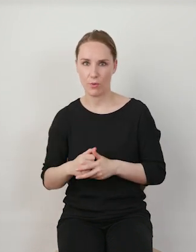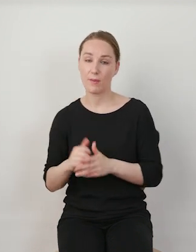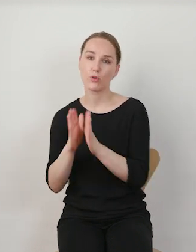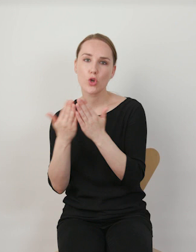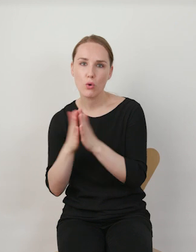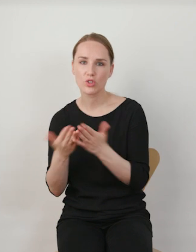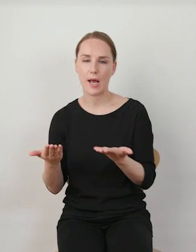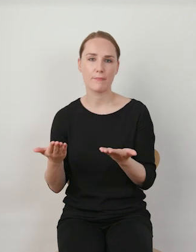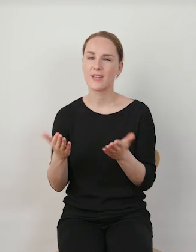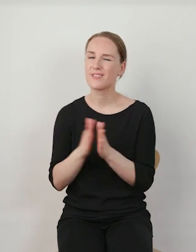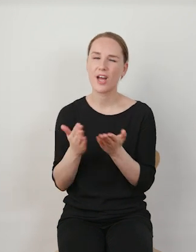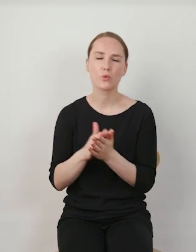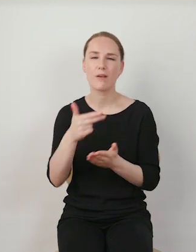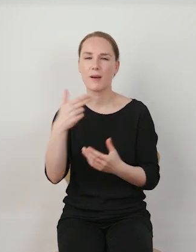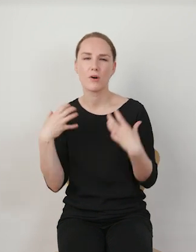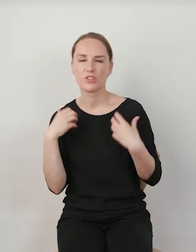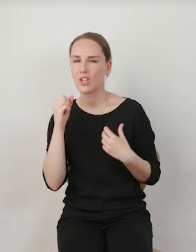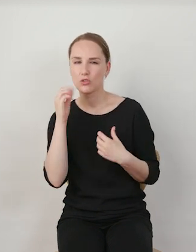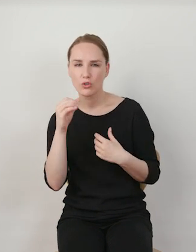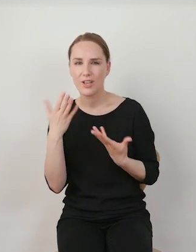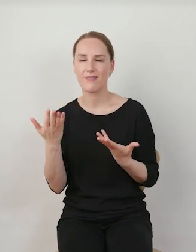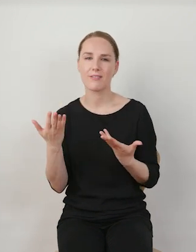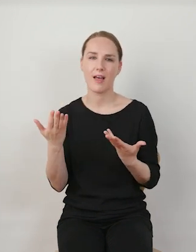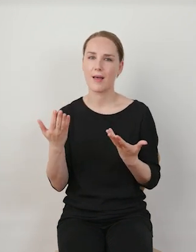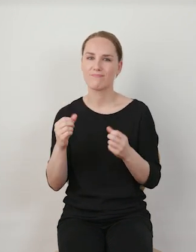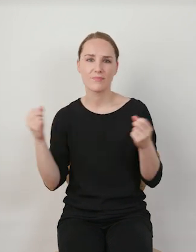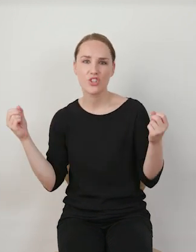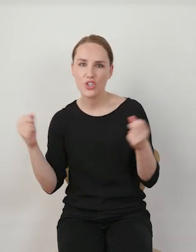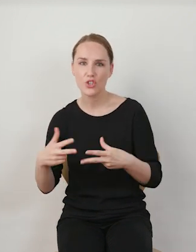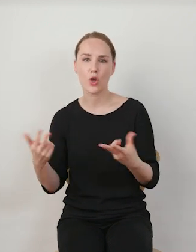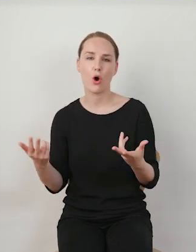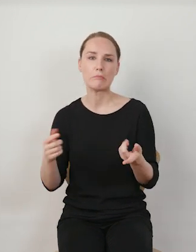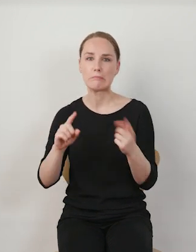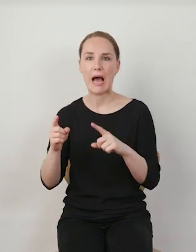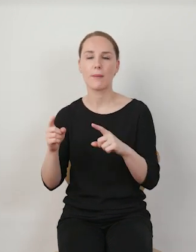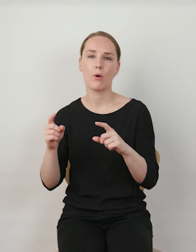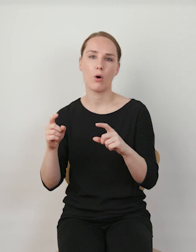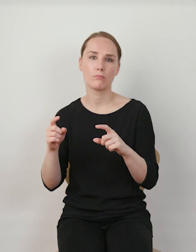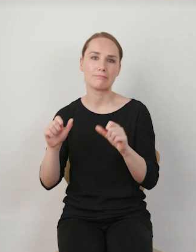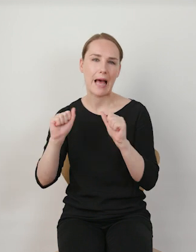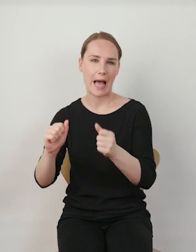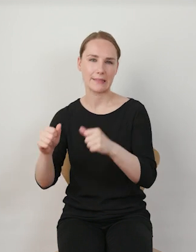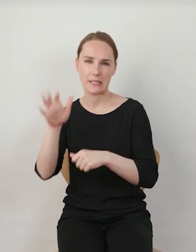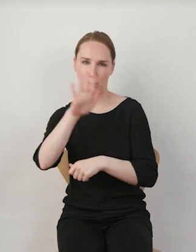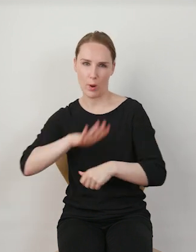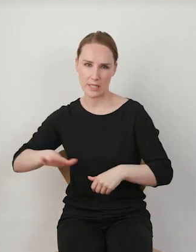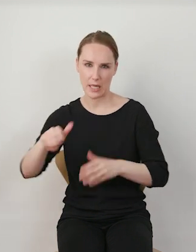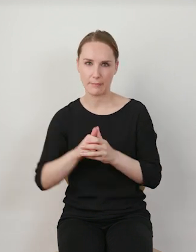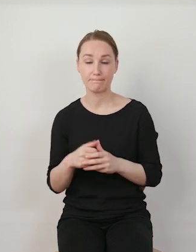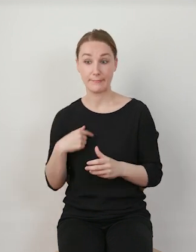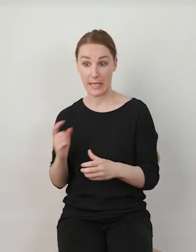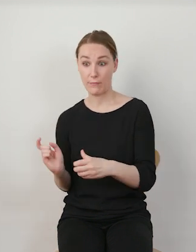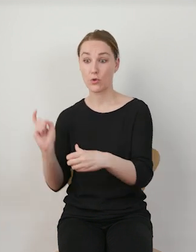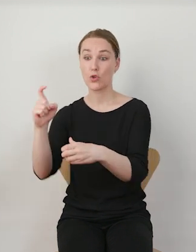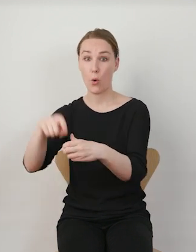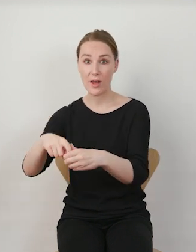Książka, literatura obyczajowa, szerzej kino bądź też jakaś konkretna akcja społeczna. Dołączamy